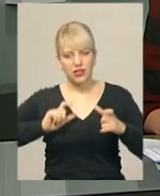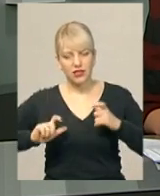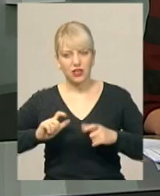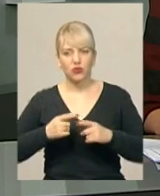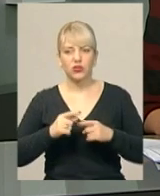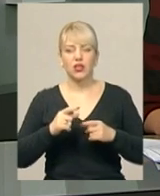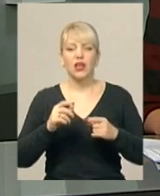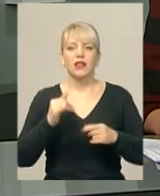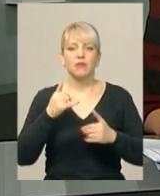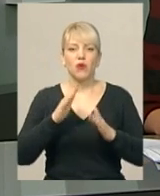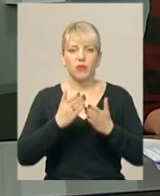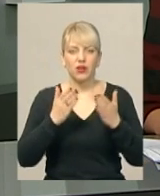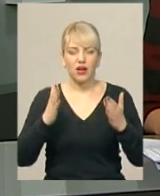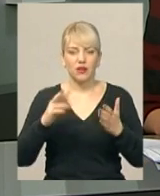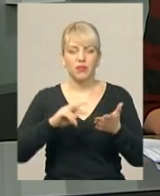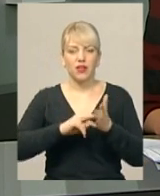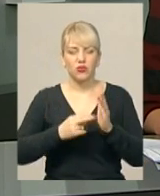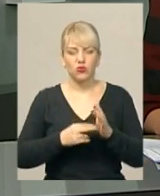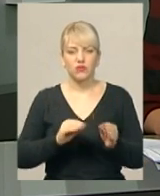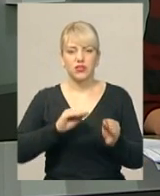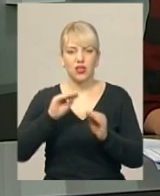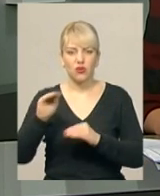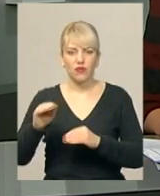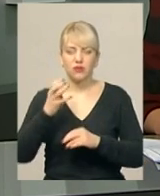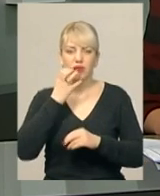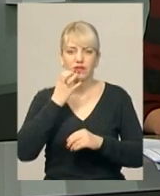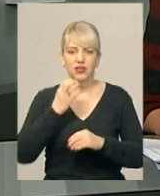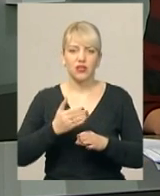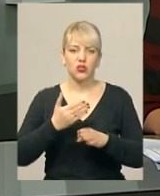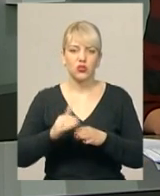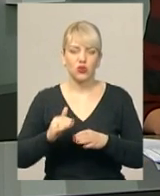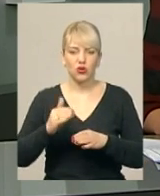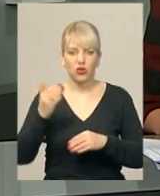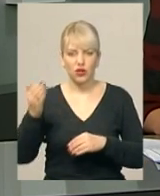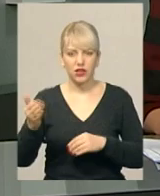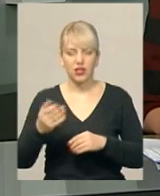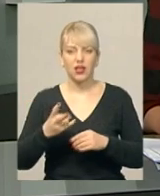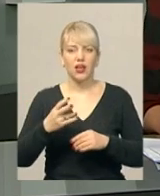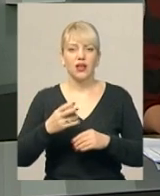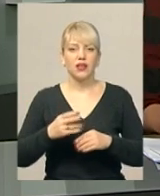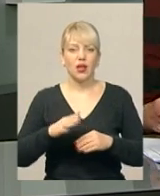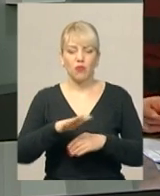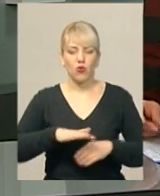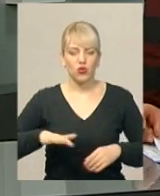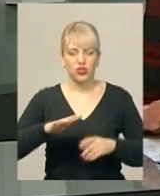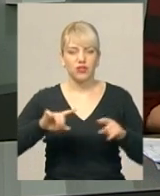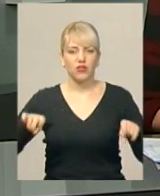Меморіал планують встановити з південної сторони адмінбудівлі на площі відродження 1 у Кам'янці-Подільському.